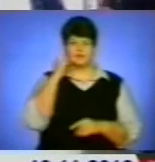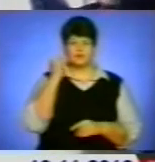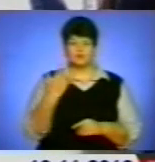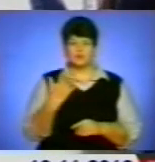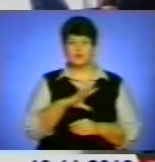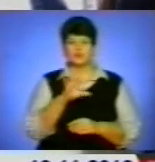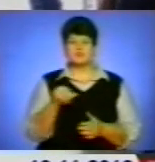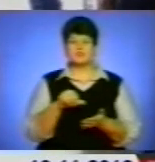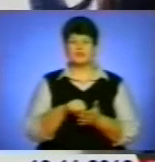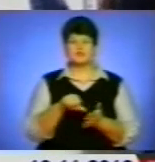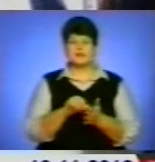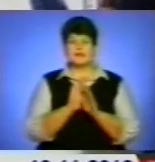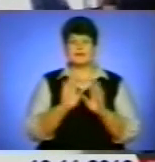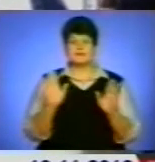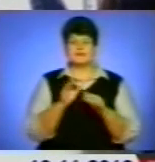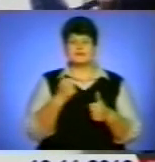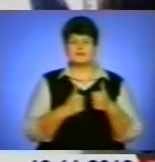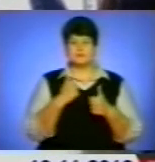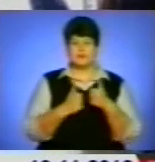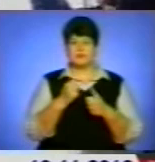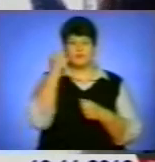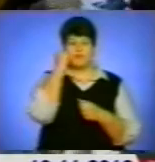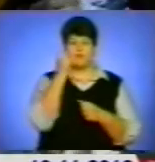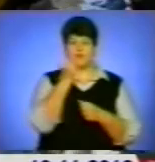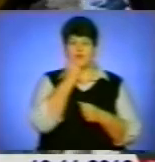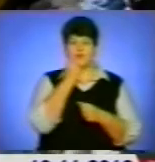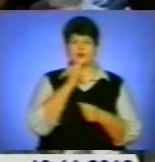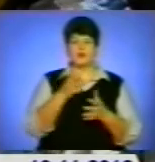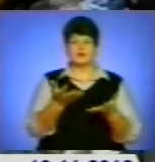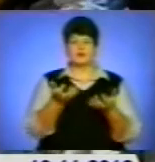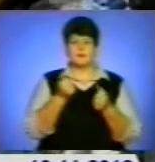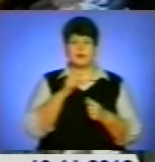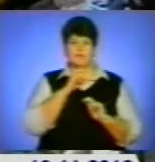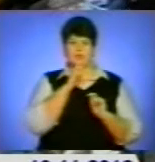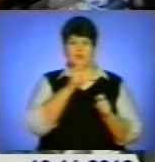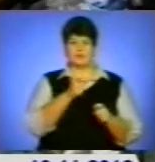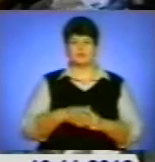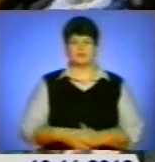учасники пісенного змагання, як подяку за шанобливе ставлення до народної пісні, отримали подарунки.